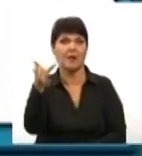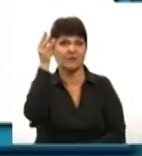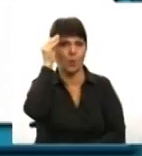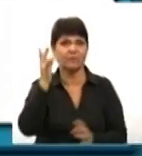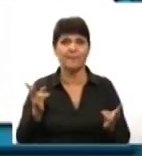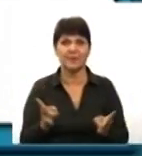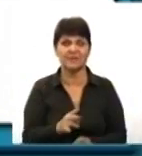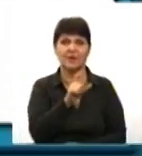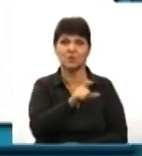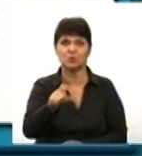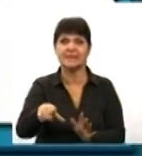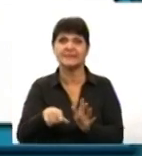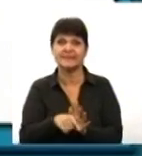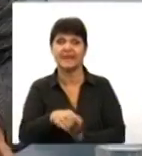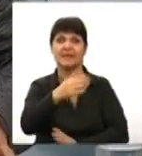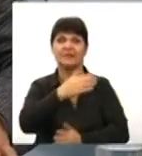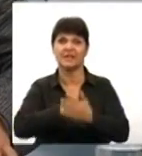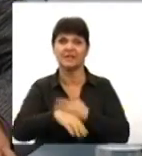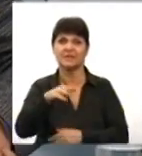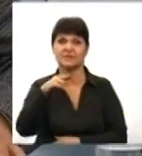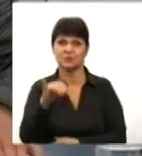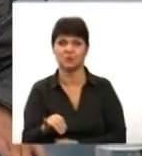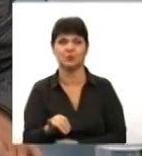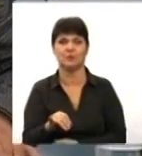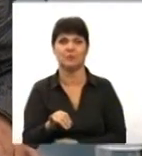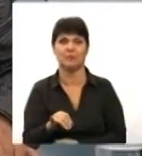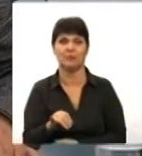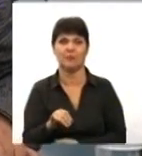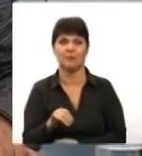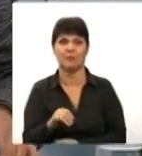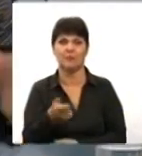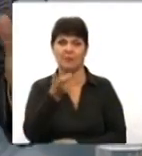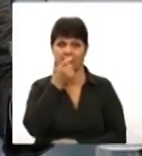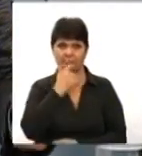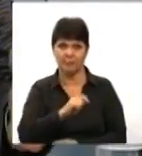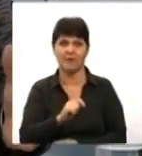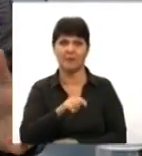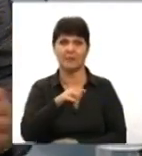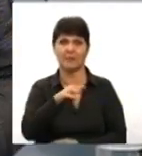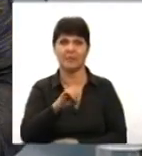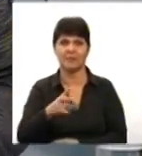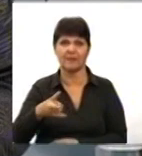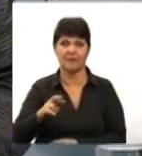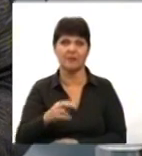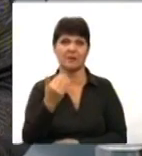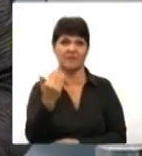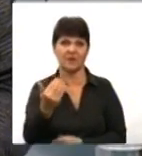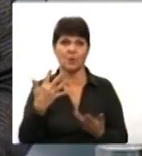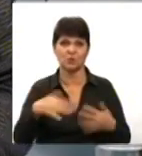людей з інвалідністю. Пані Ану, в мене до вас питання. Ви вже сказали про те, що місто